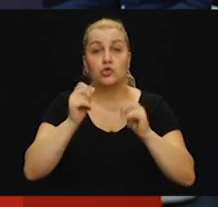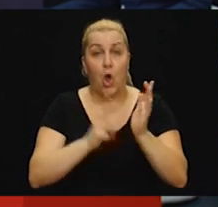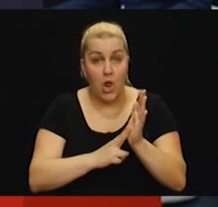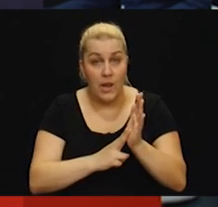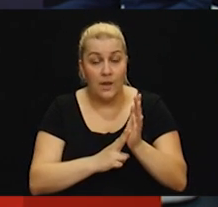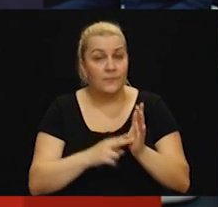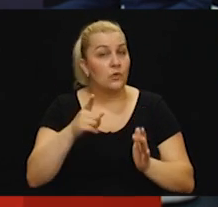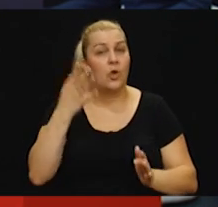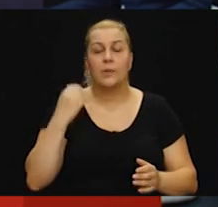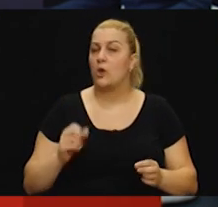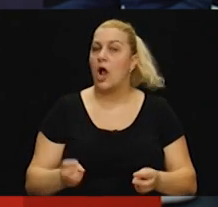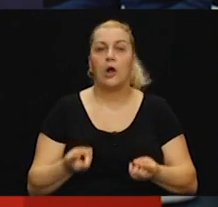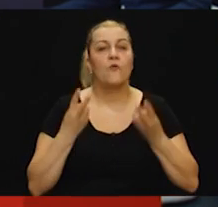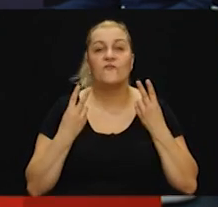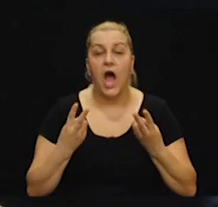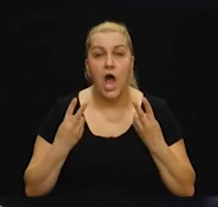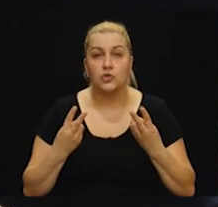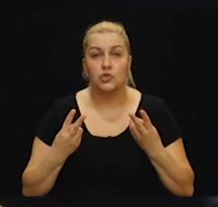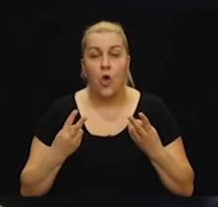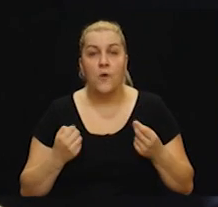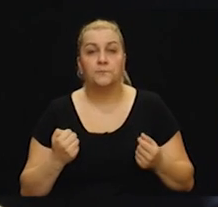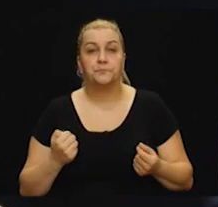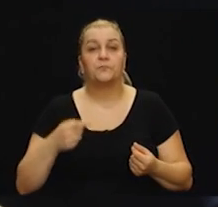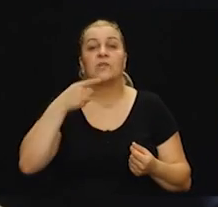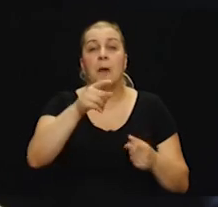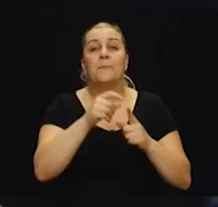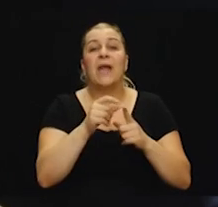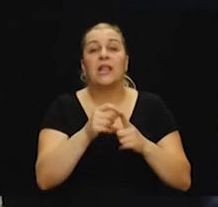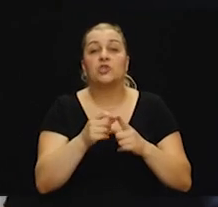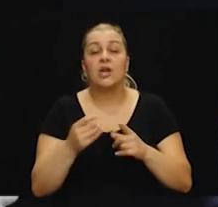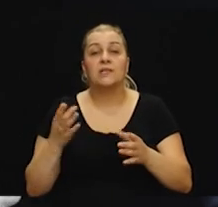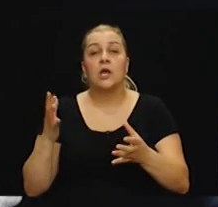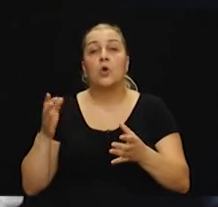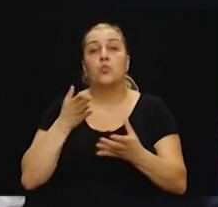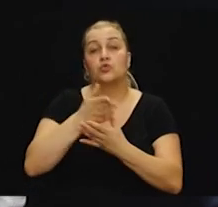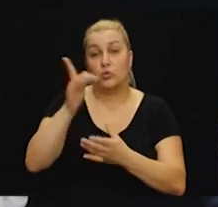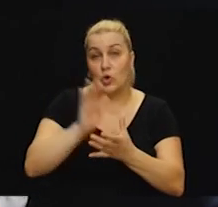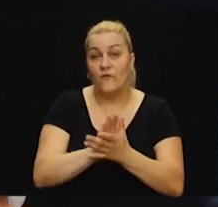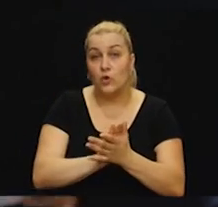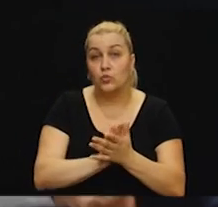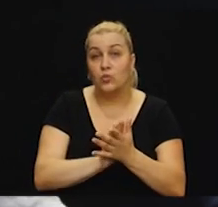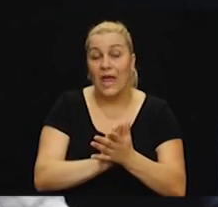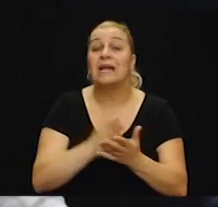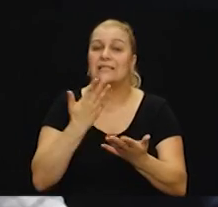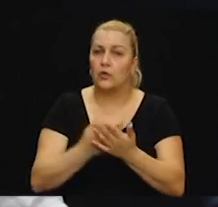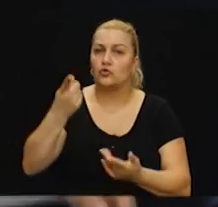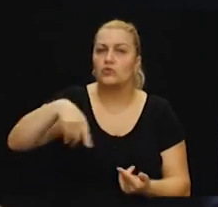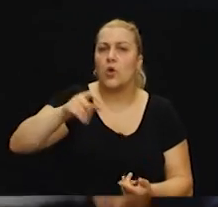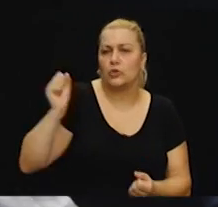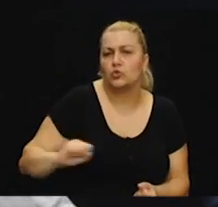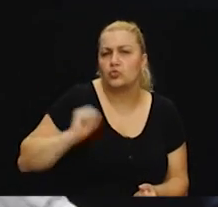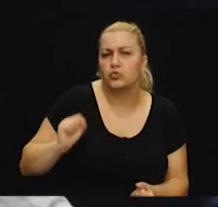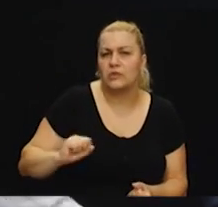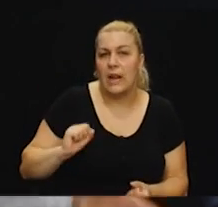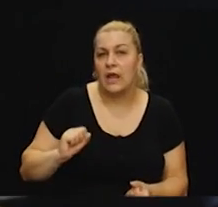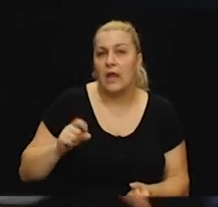i to je vrlo, vrlo važno bilo da Pelješac uđe u njihove ruke. Zato su se i trudili. E tu sam